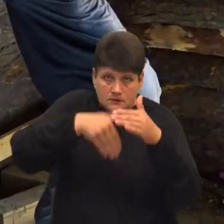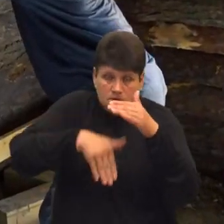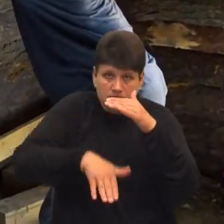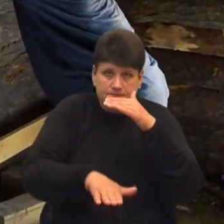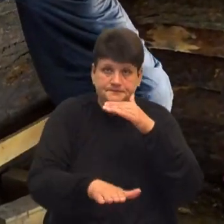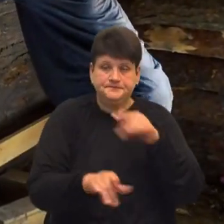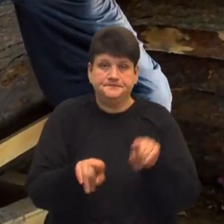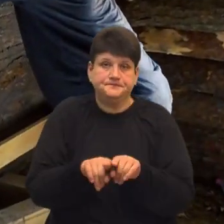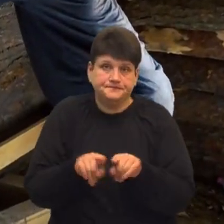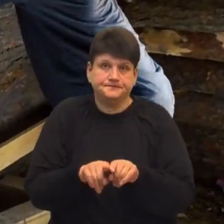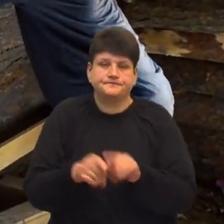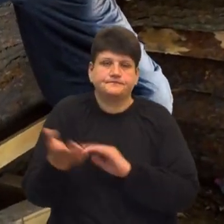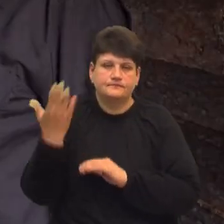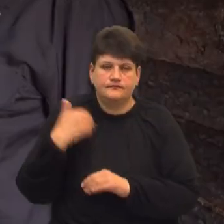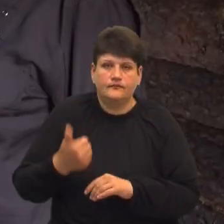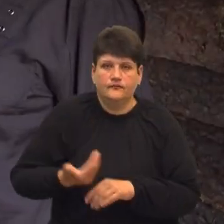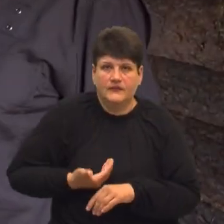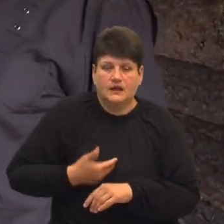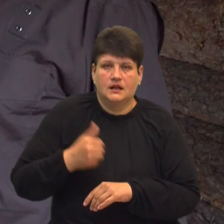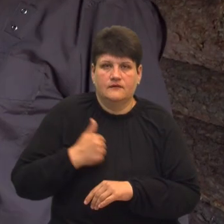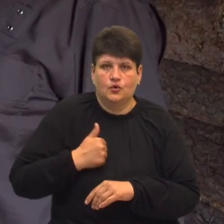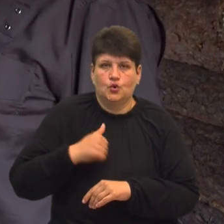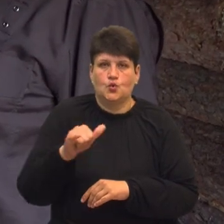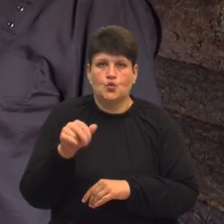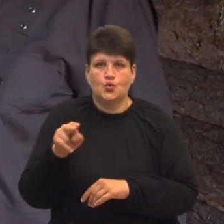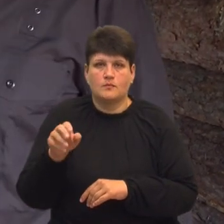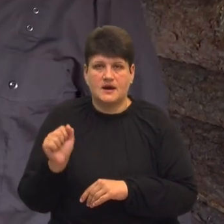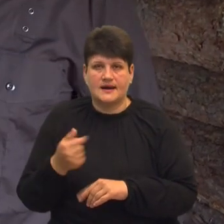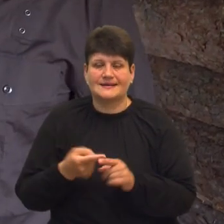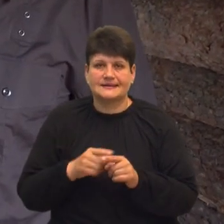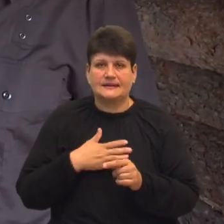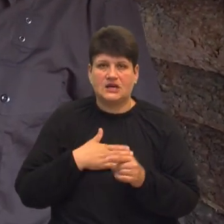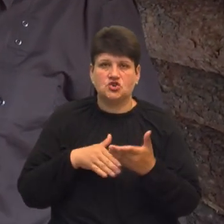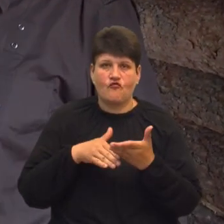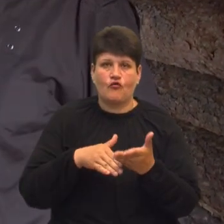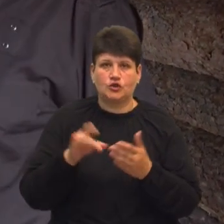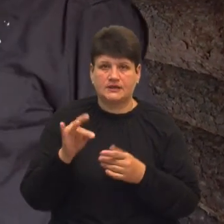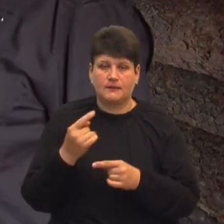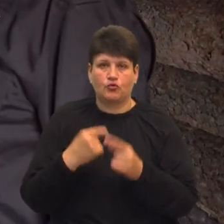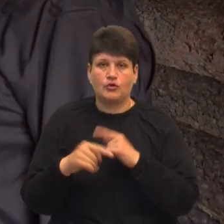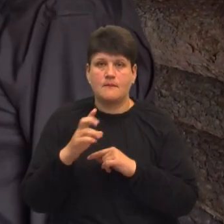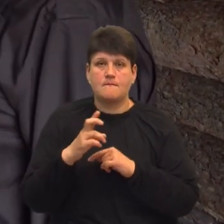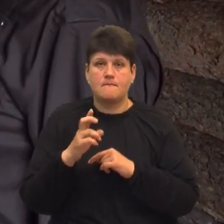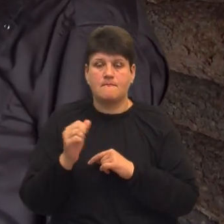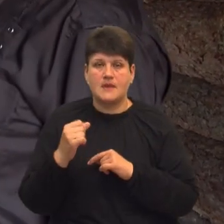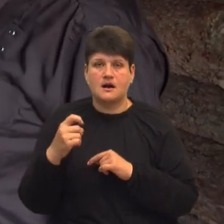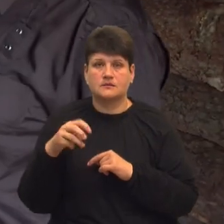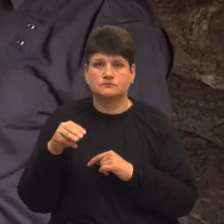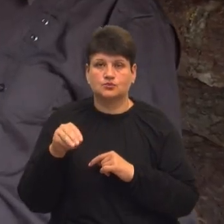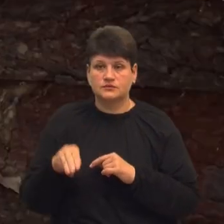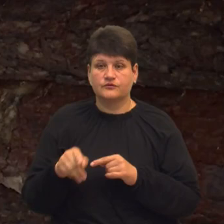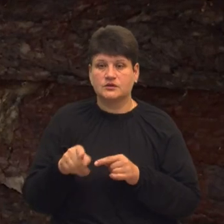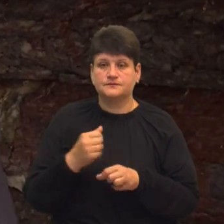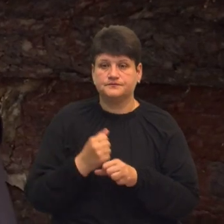тієї, у якій жили воїни УПА. Це наші волонтери, які буквально недавно вернулись під Бахмата і це от вони роблять